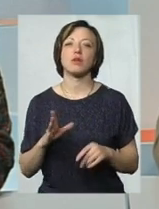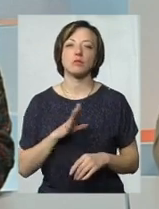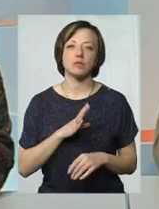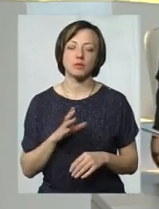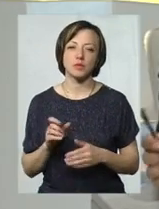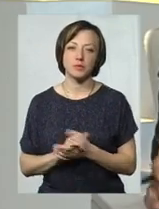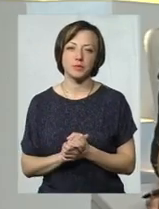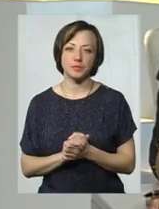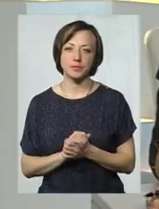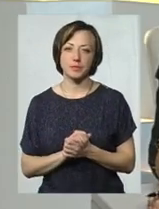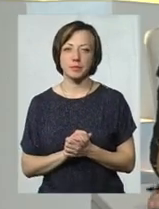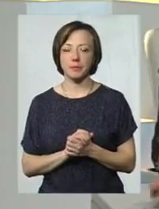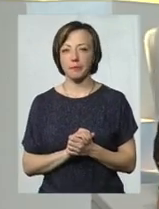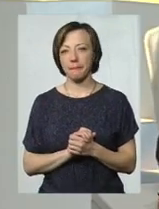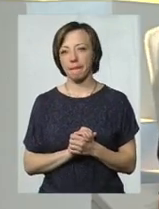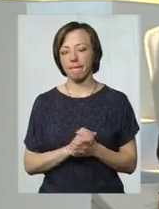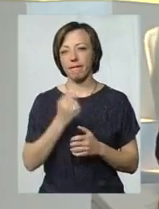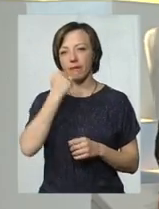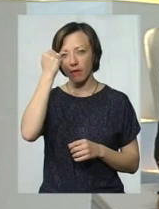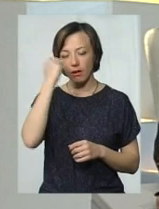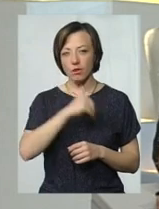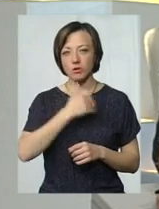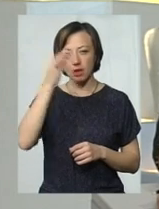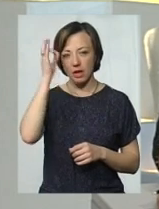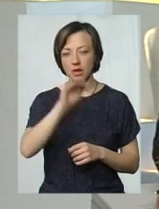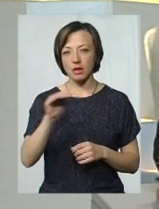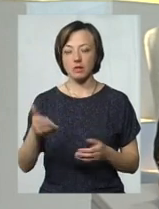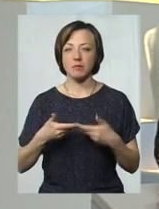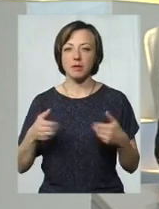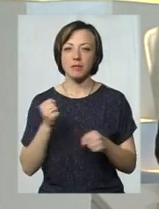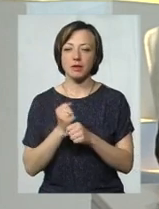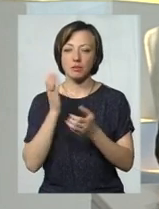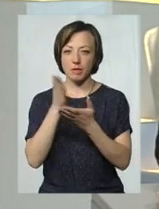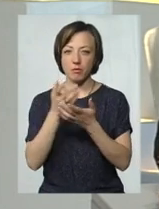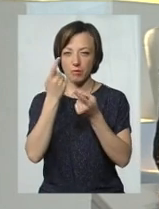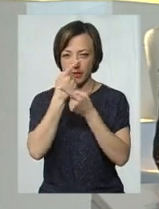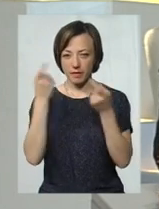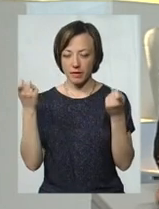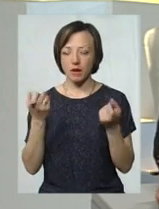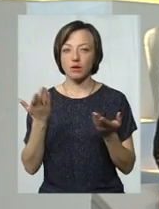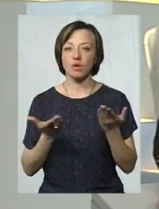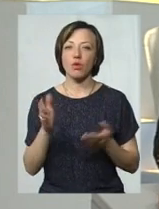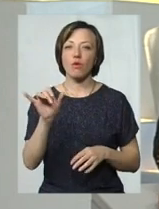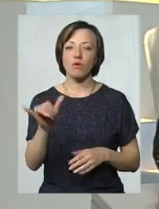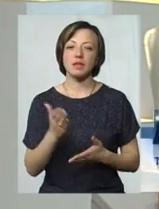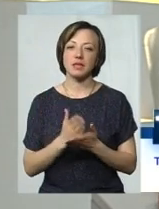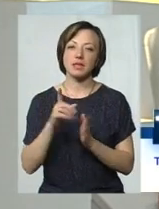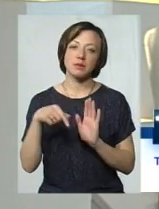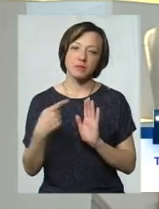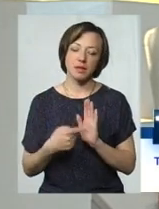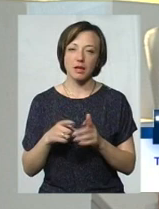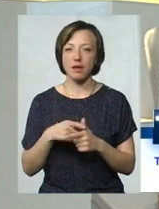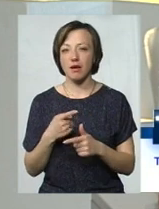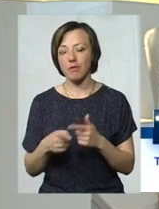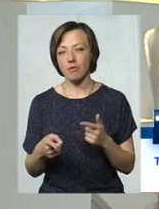Дякую, пане Олександре. Я хочу нагадати нашим телеглядачам, що ми працюємо у прямому ефірі, тому якщо у вас є запитання або